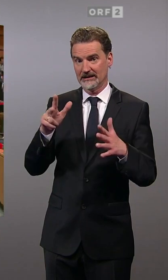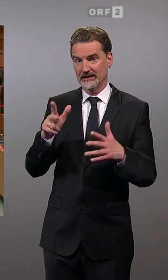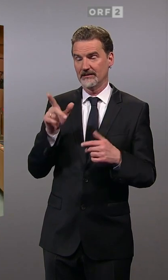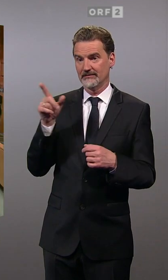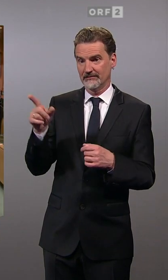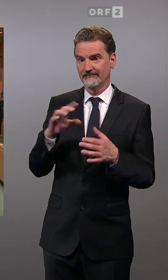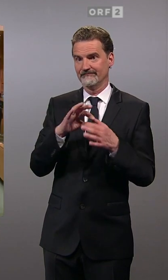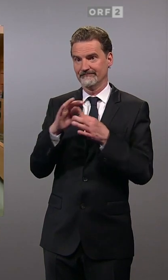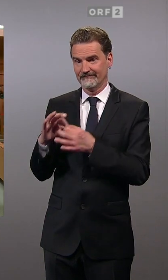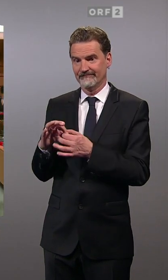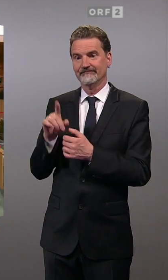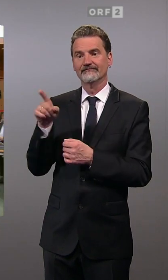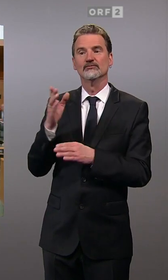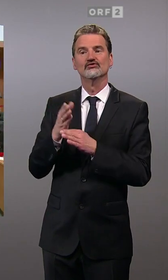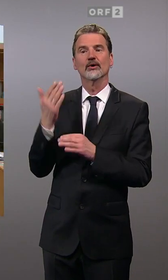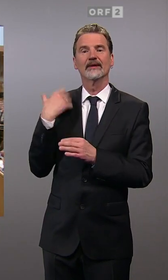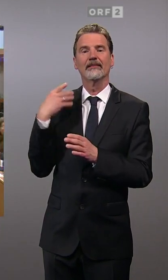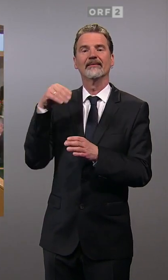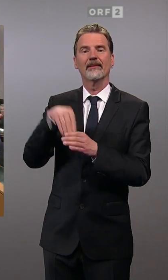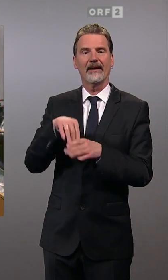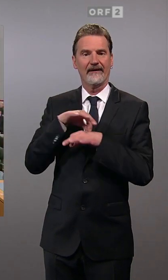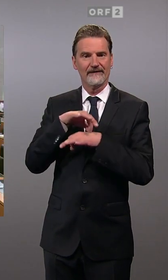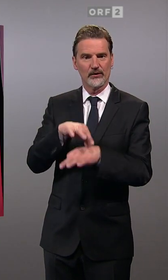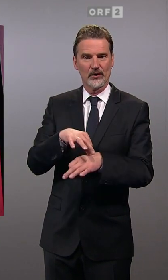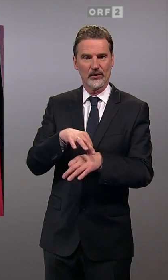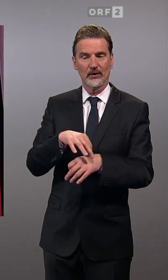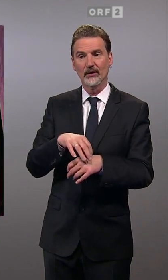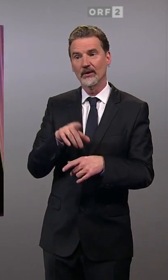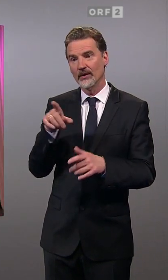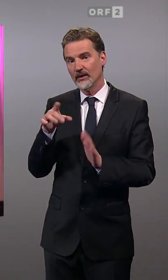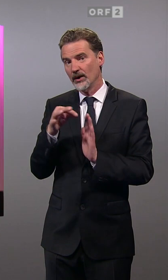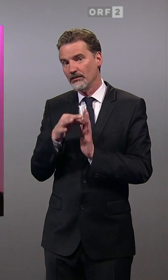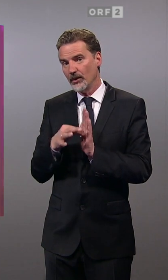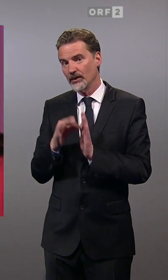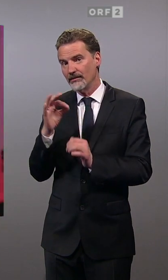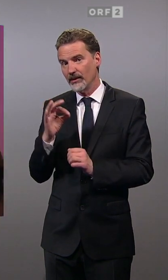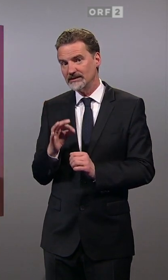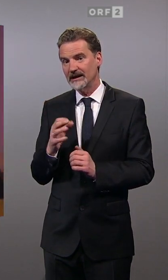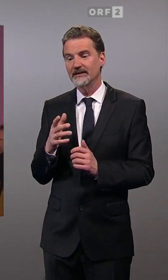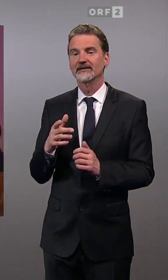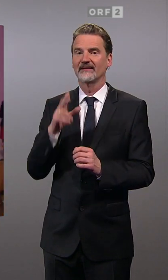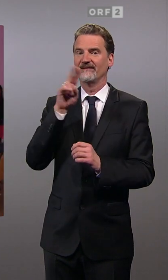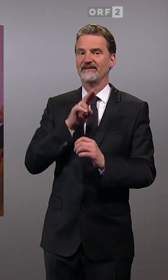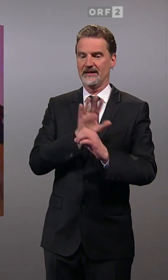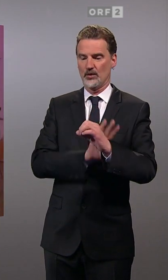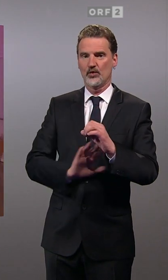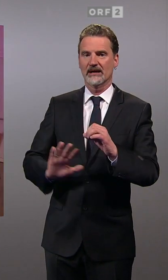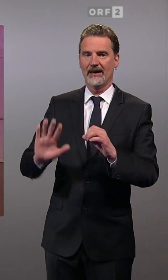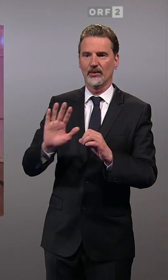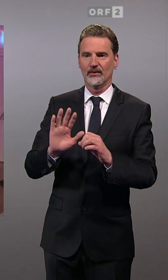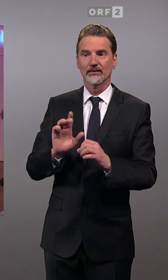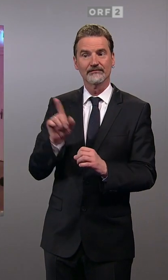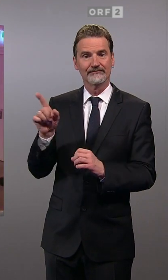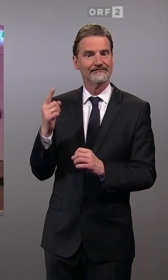damals mit der Unternehmerin Indra Kolini an der Spitze. Punkten müssen die Neos vor allem im Wiener Umland. Dort kommt Kolini auch her.